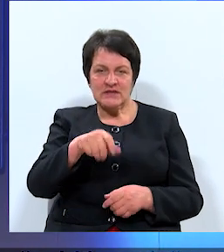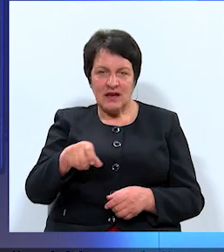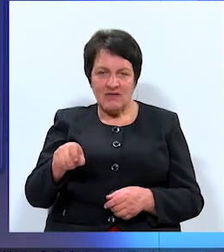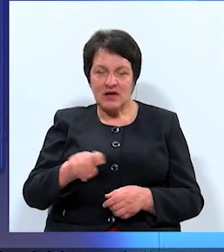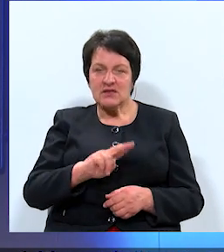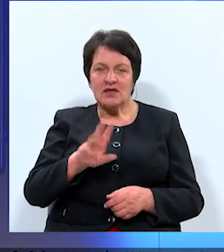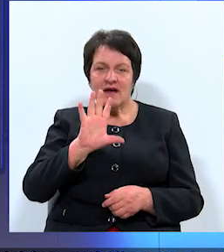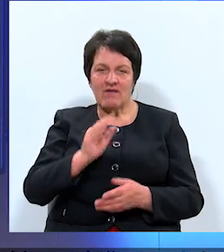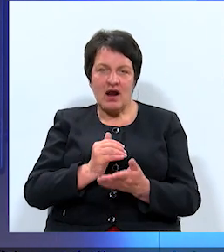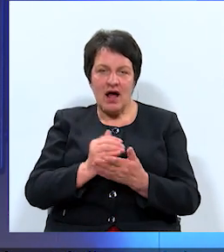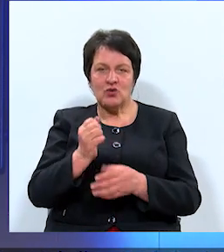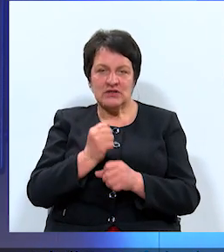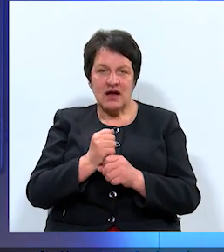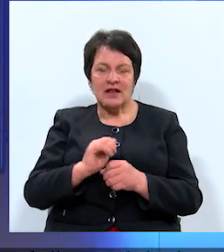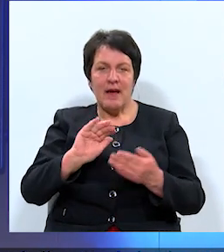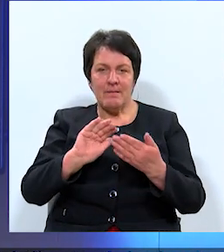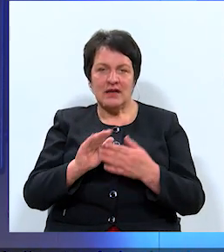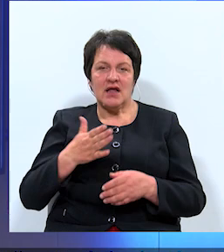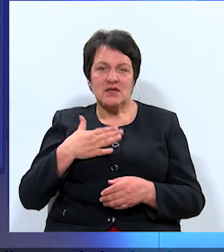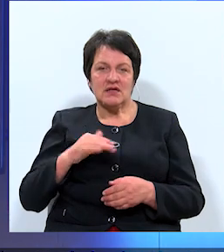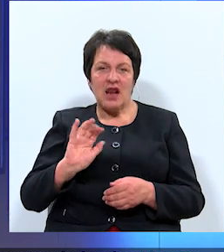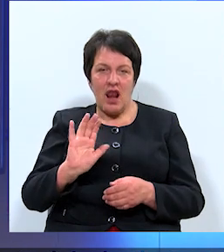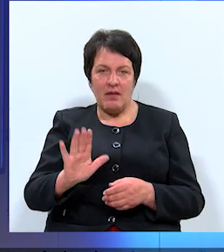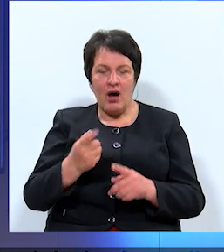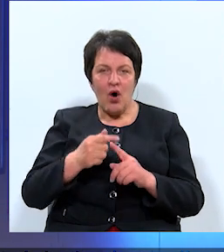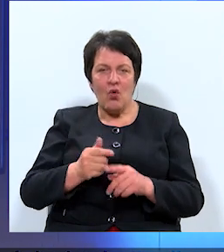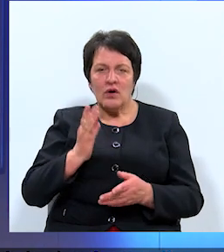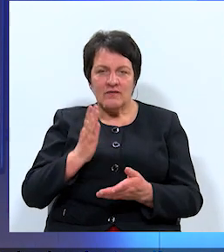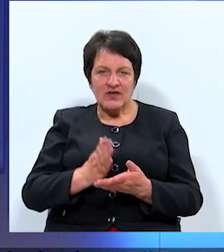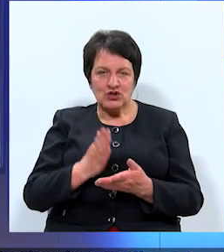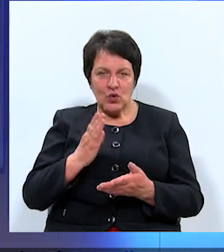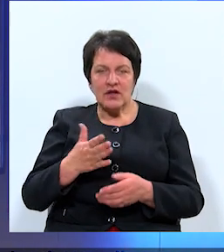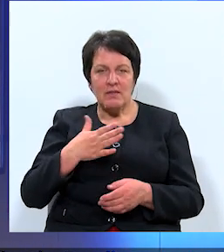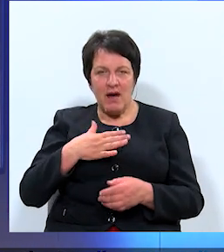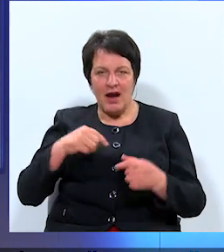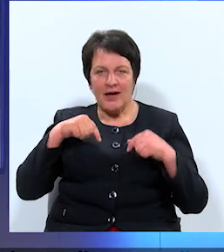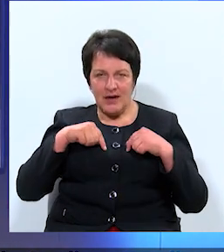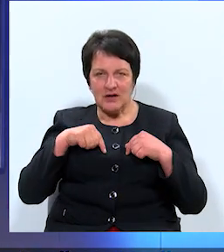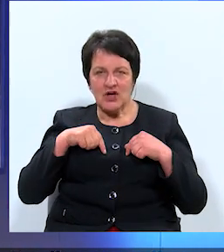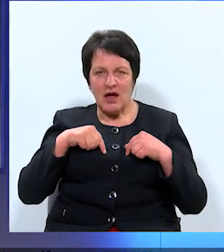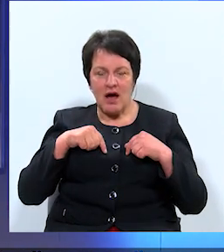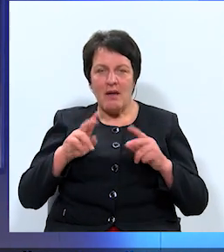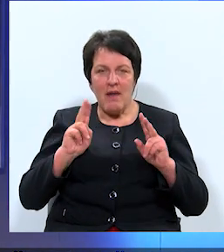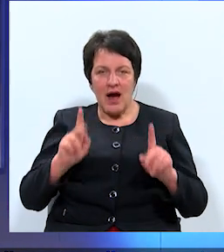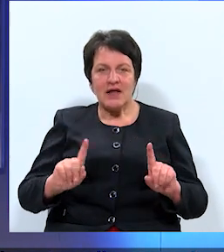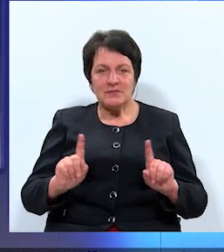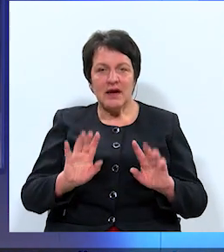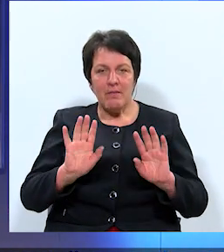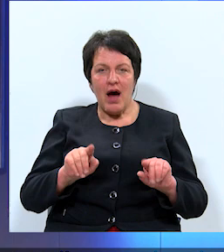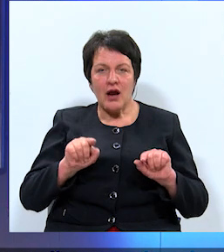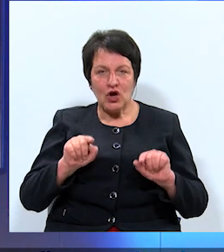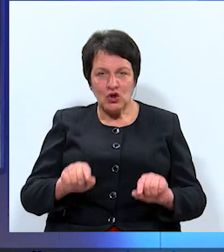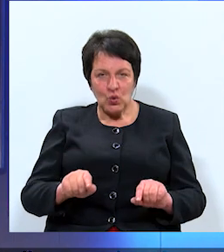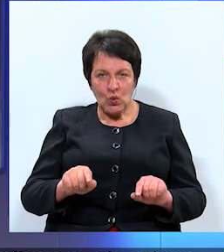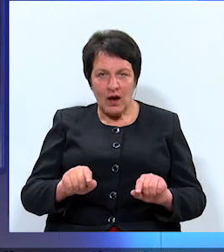varētu strādāt pilsētas labā. Un visnoteļ mana iekšējā pārliecība ir par to,